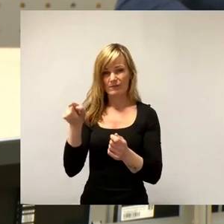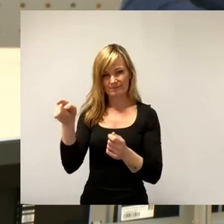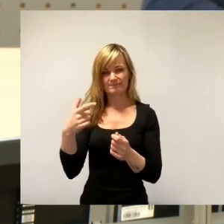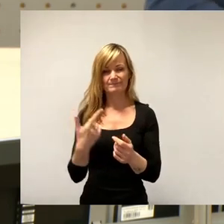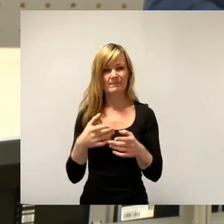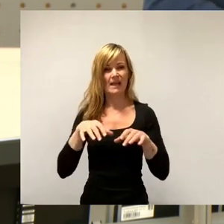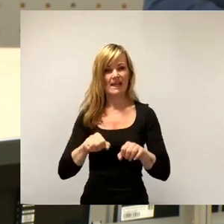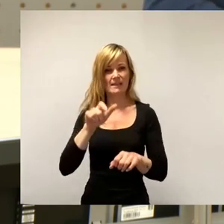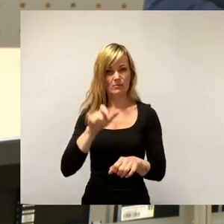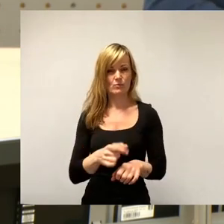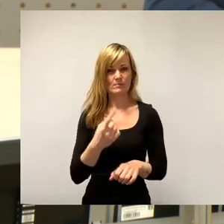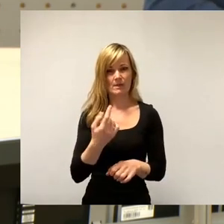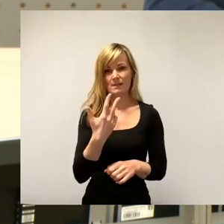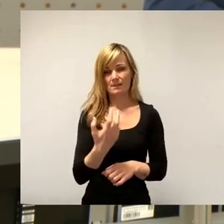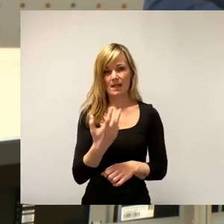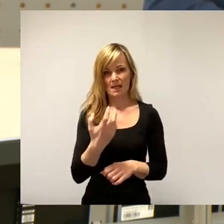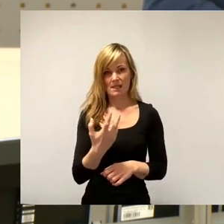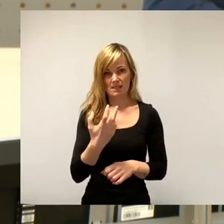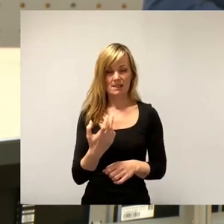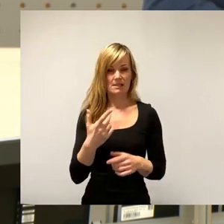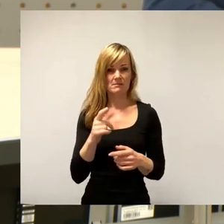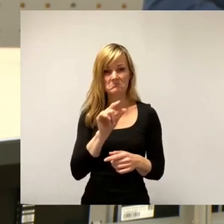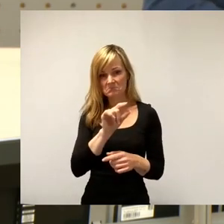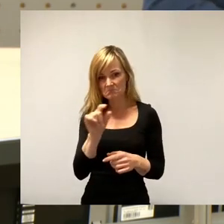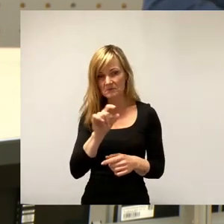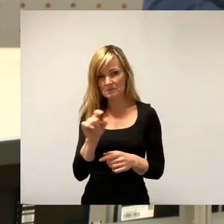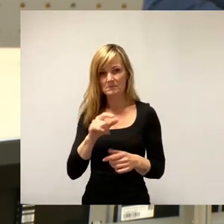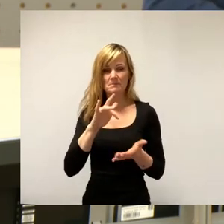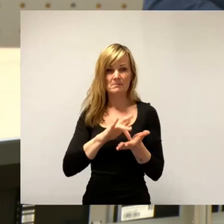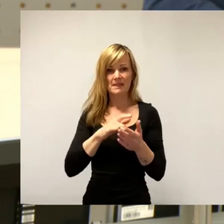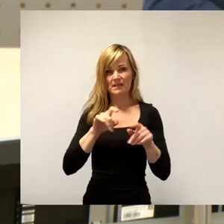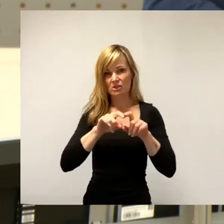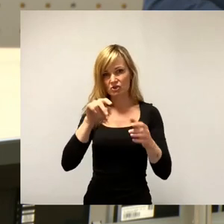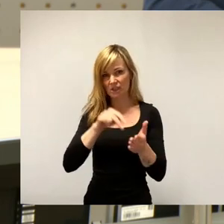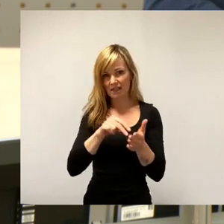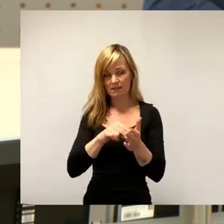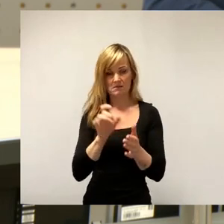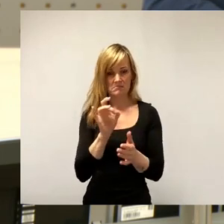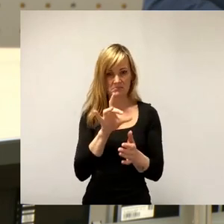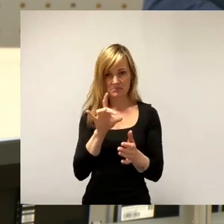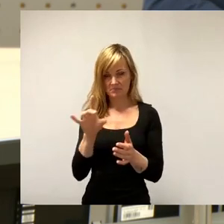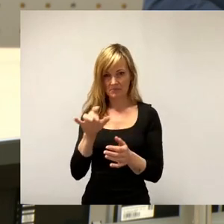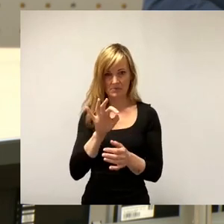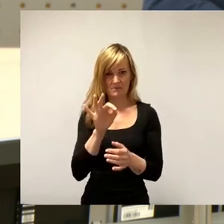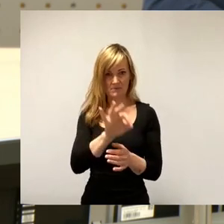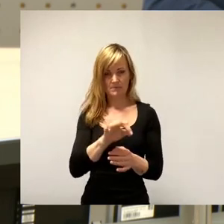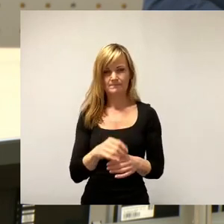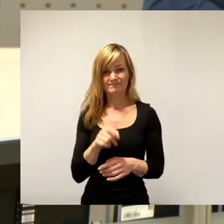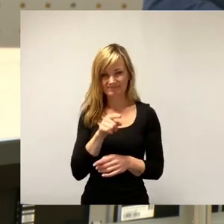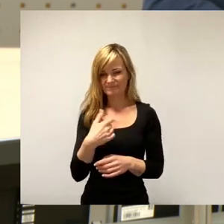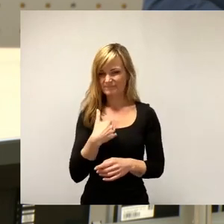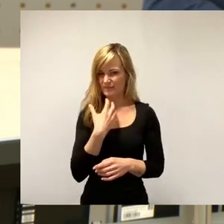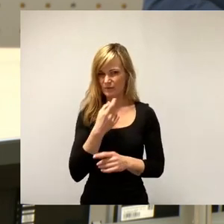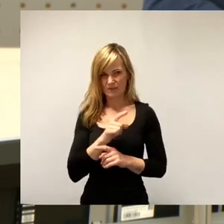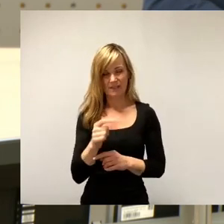ca. 30 kleineren und mittelständischen Betrieben. Wir als AfD-Fraktion wollen nicht, dass die Stadt Dresden 30 ortsansässige Gewerbe